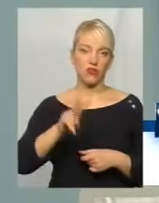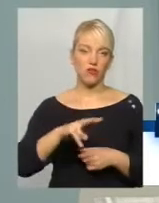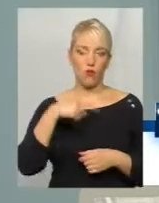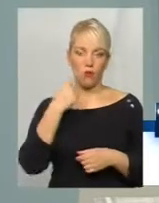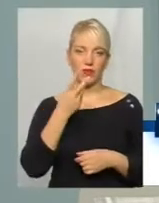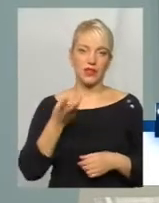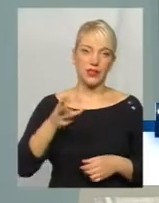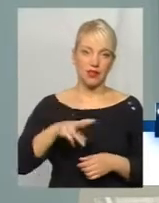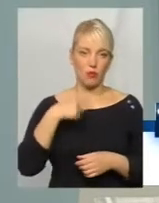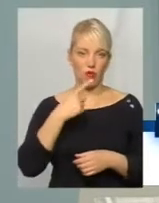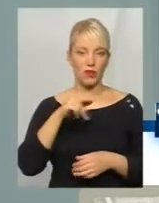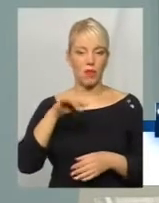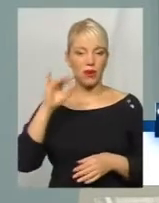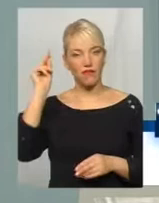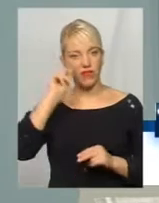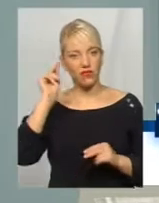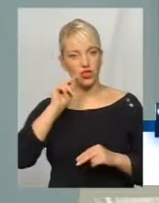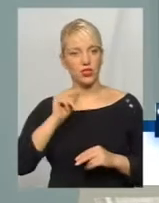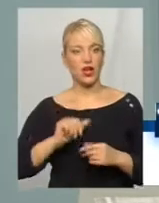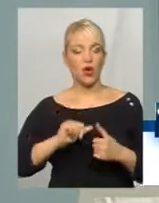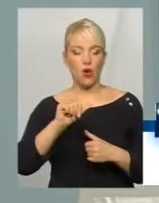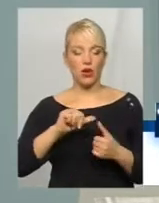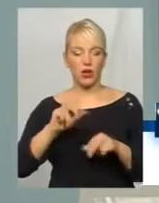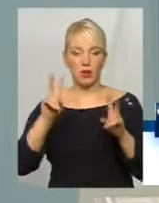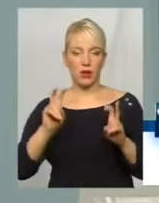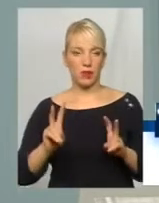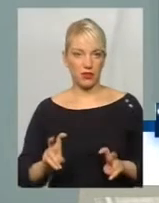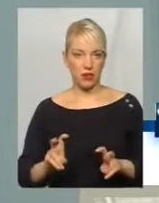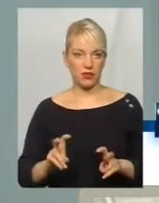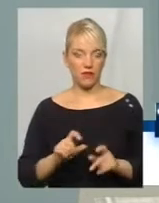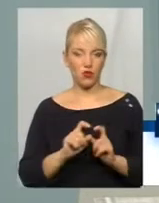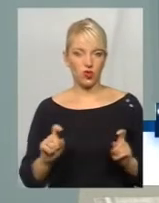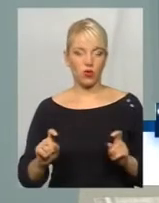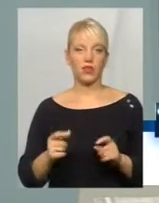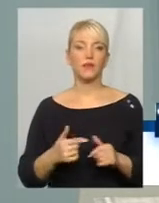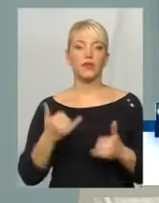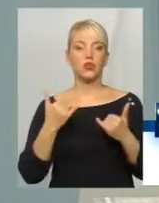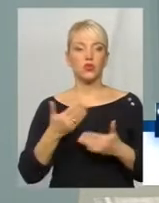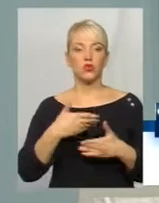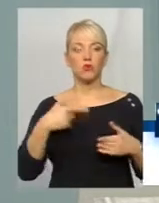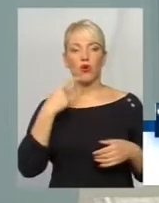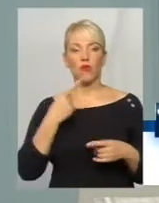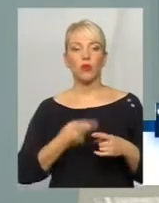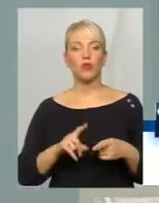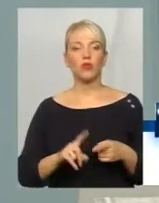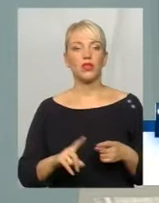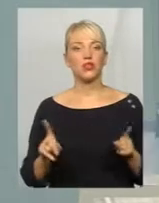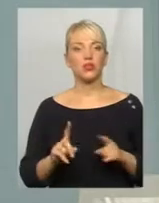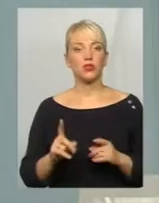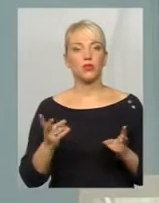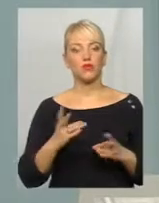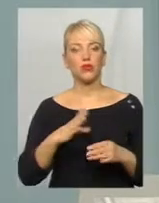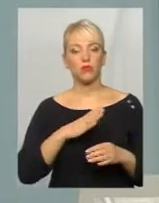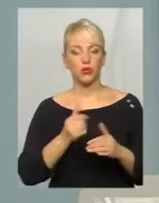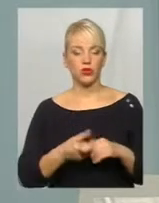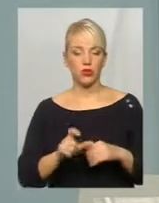трьохмовність при вивченні і окремих предметів у школах. Сьогодні ми говоримо про те, що мають бути